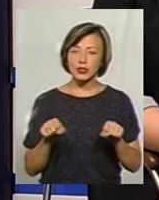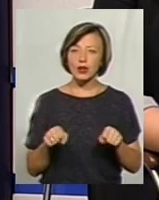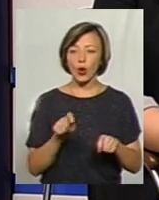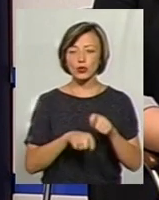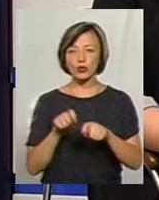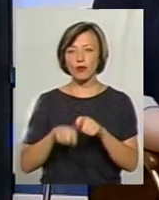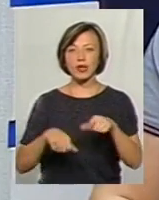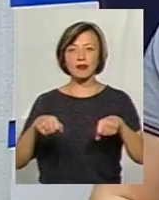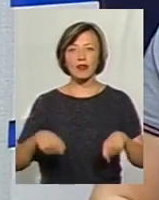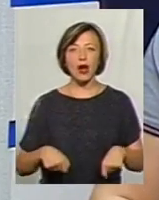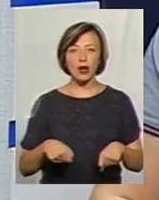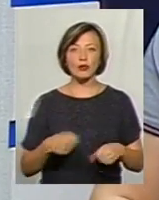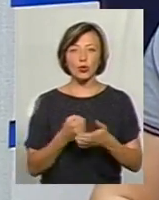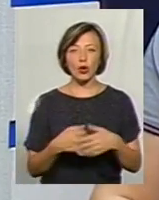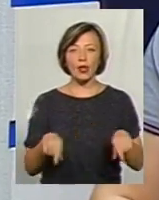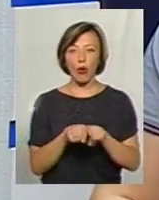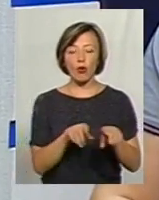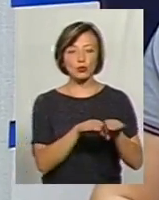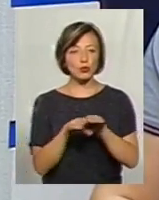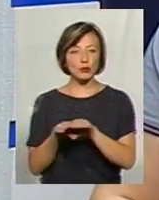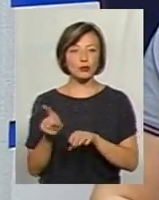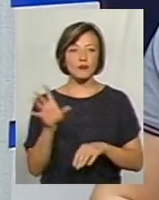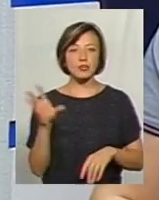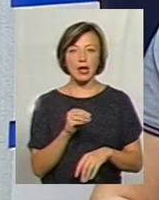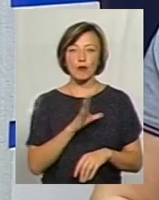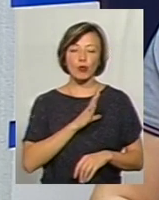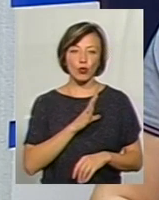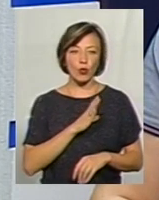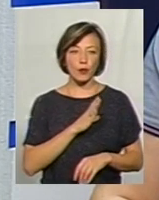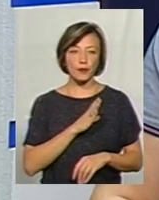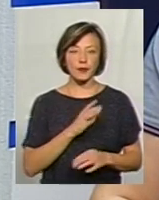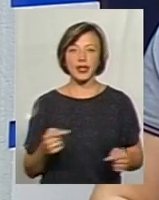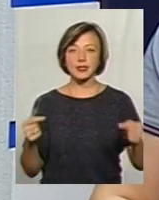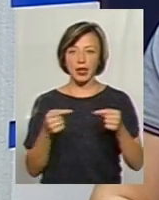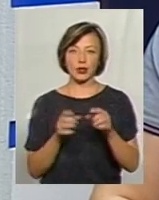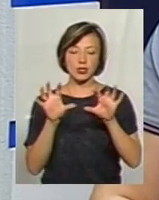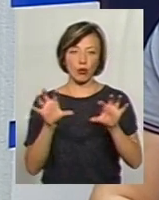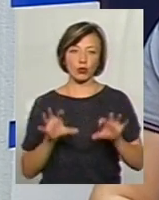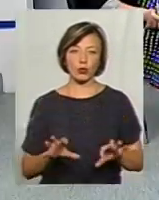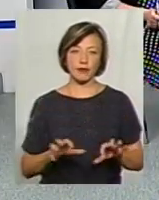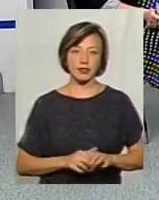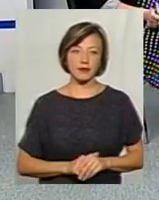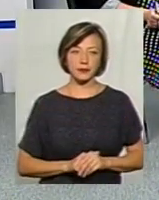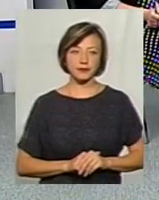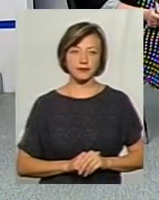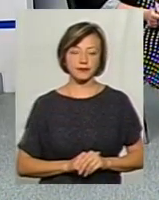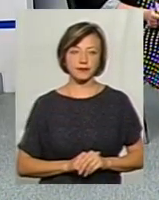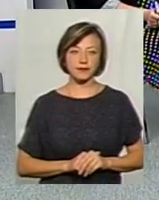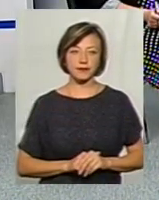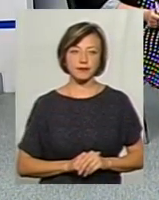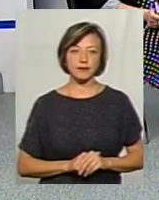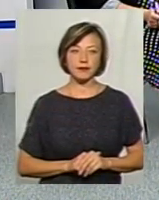контролювати владу до такого ступеню, аби все було згідно чинного законодавства? І